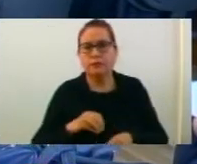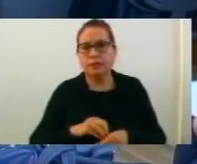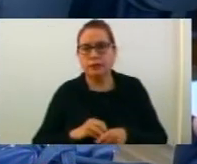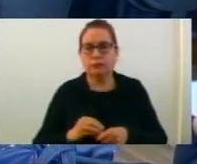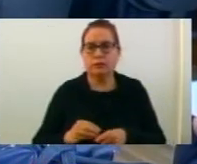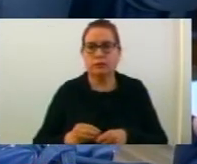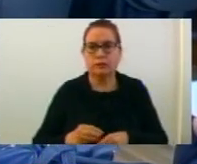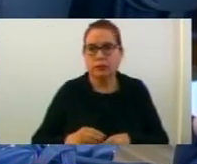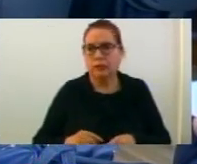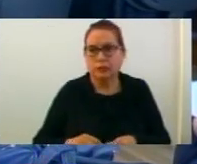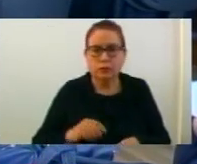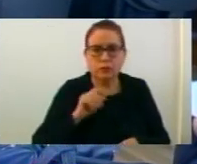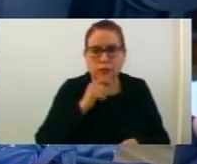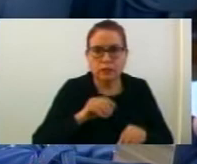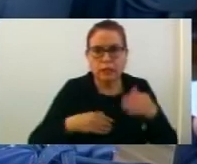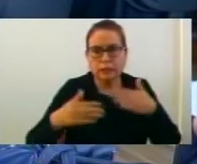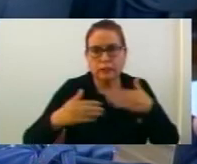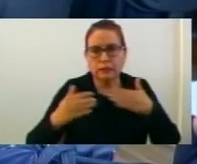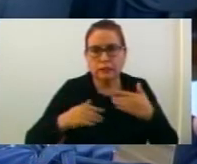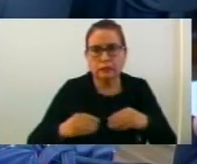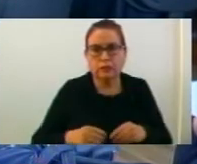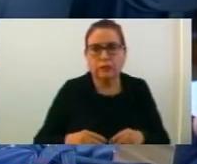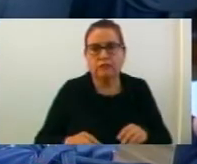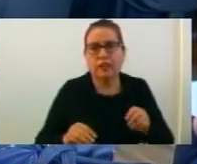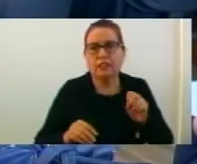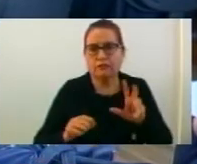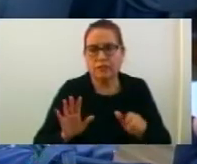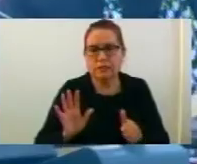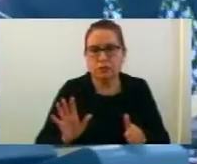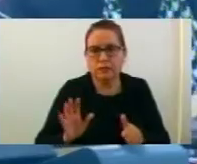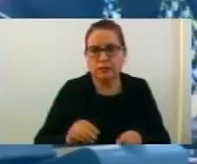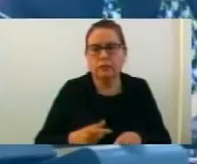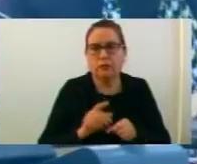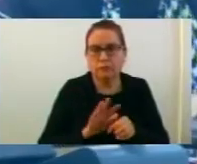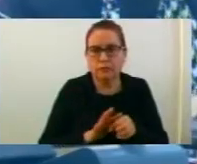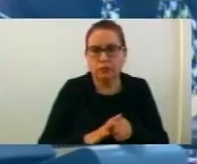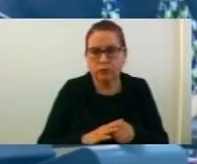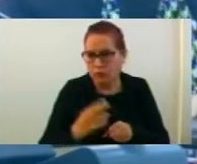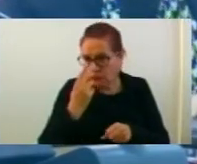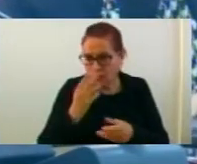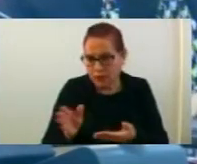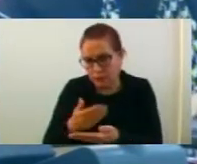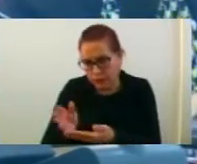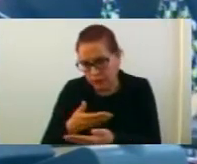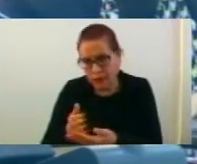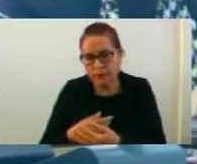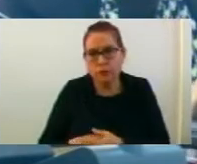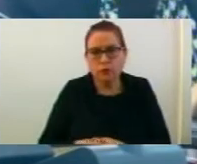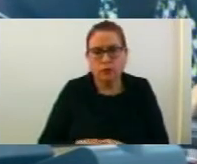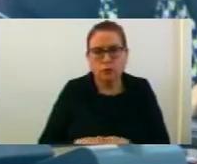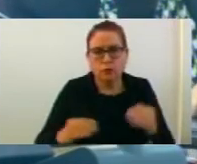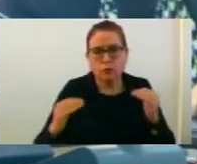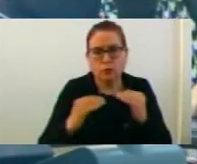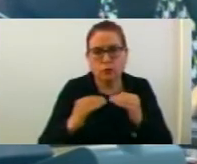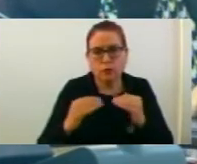локален економски развој на седницата одържана на 26.2.2018 година го разгледа баранјето за